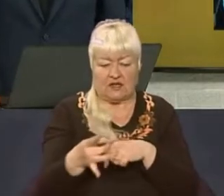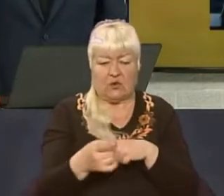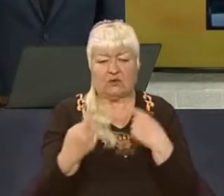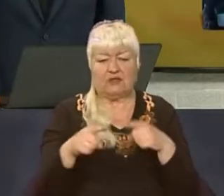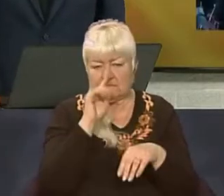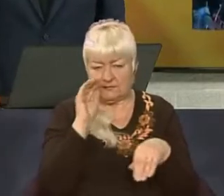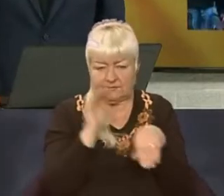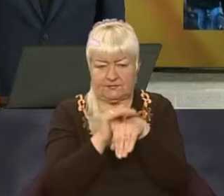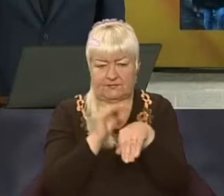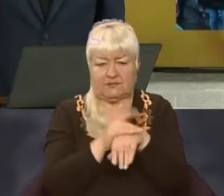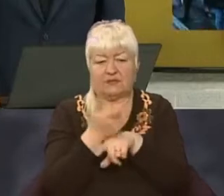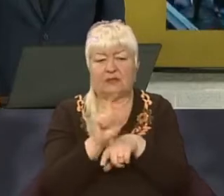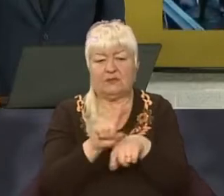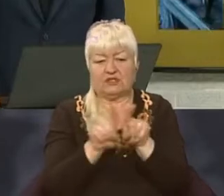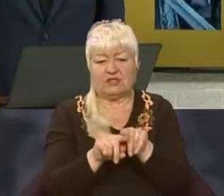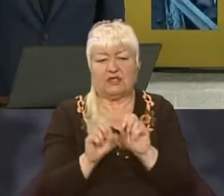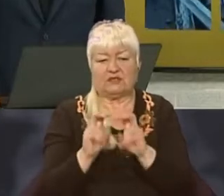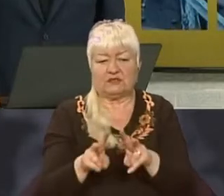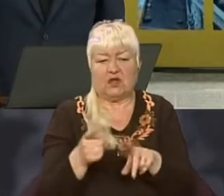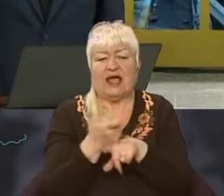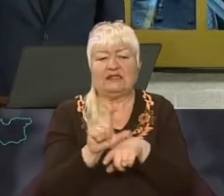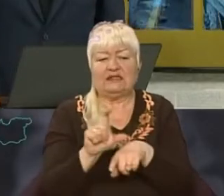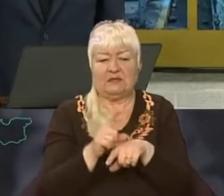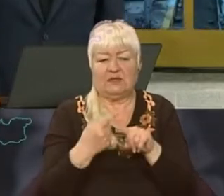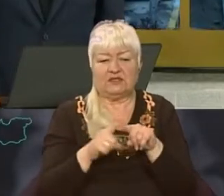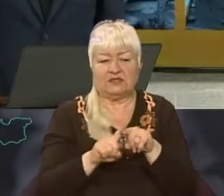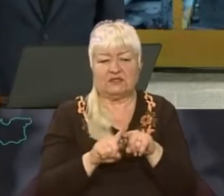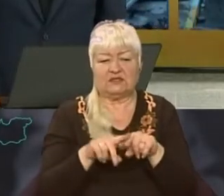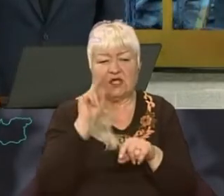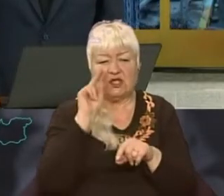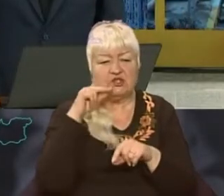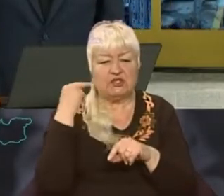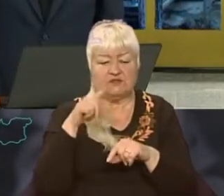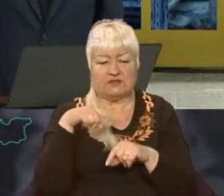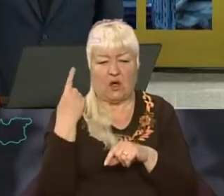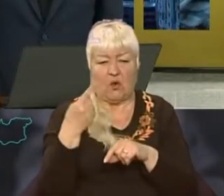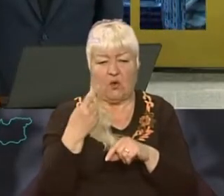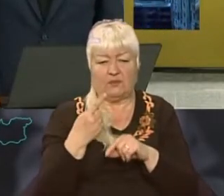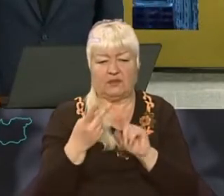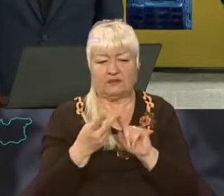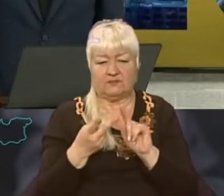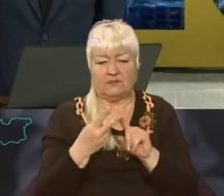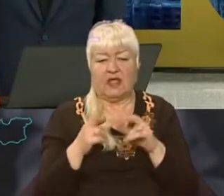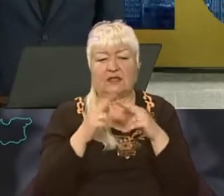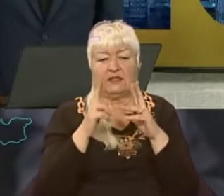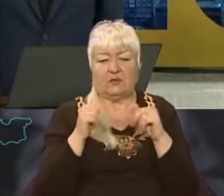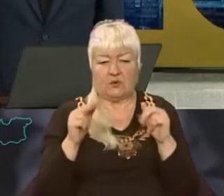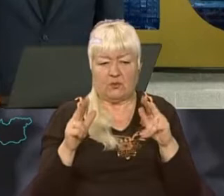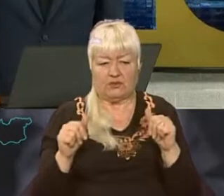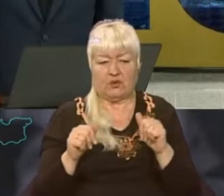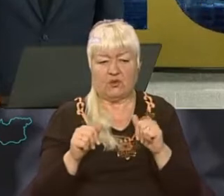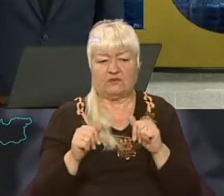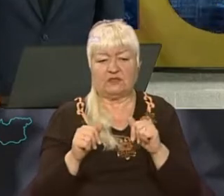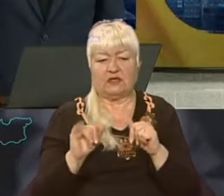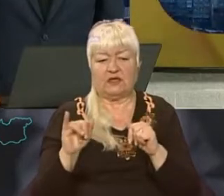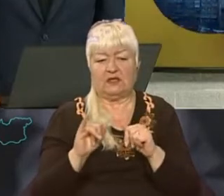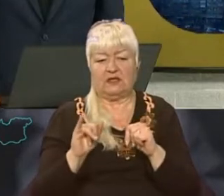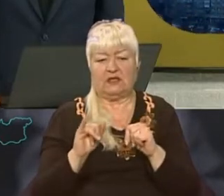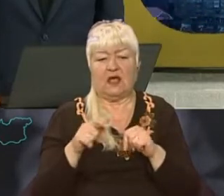зафіксовано найбільше таких злочинів. Отже, найбільше це Чернігівська область, далі йде Дніпропетровська та